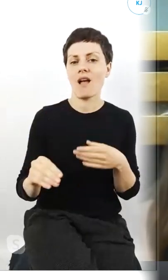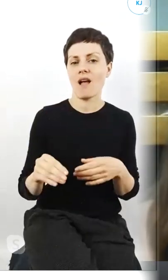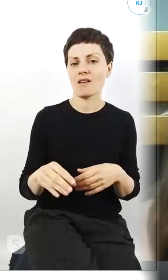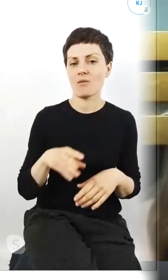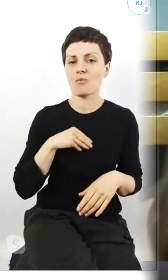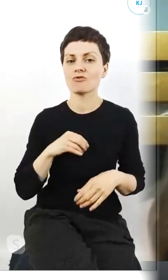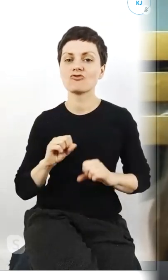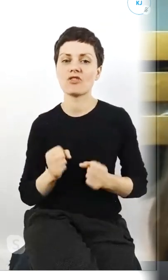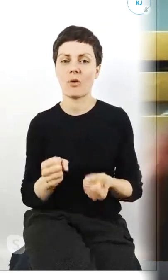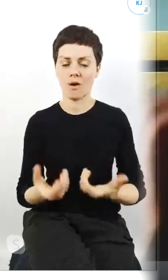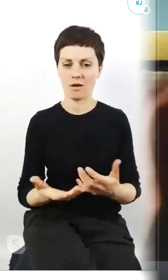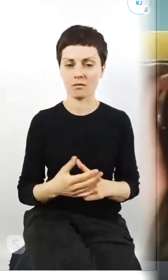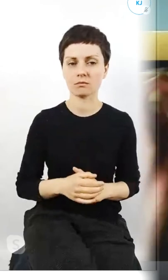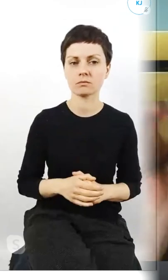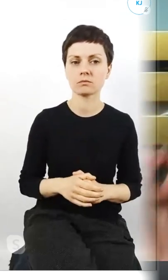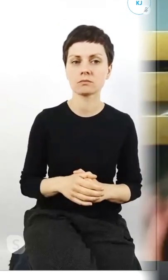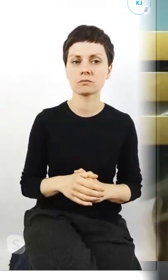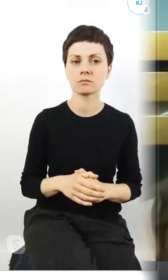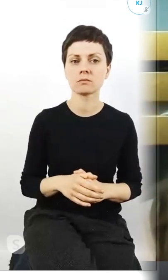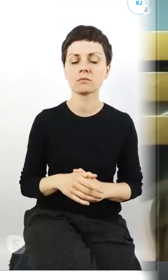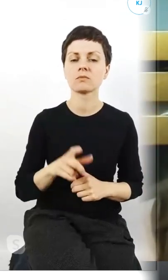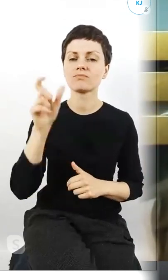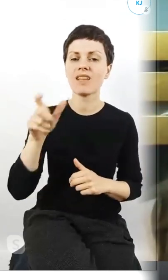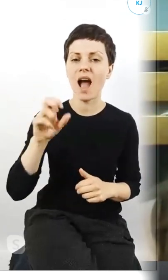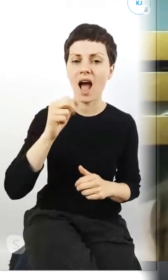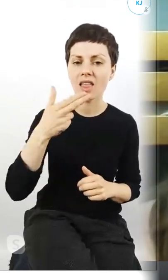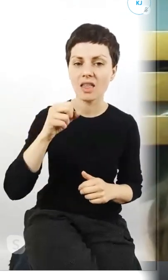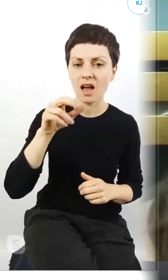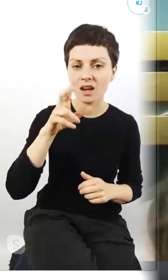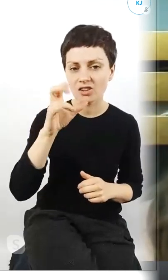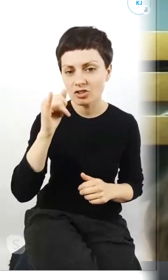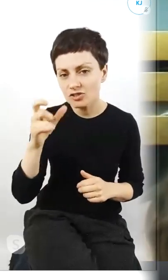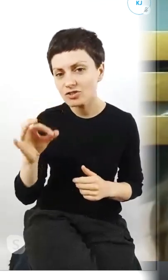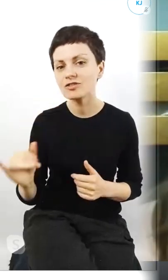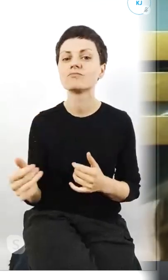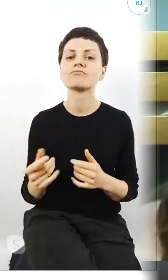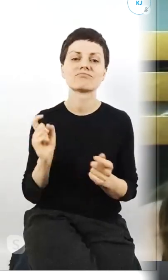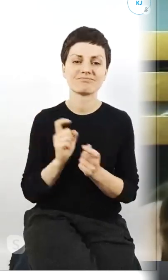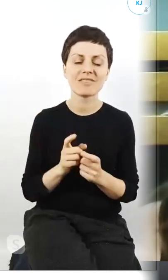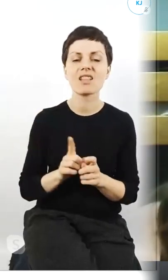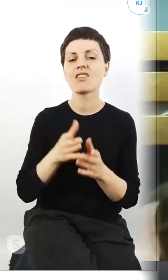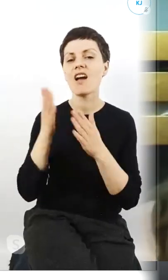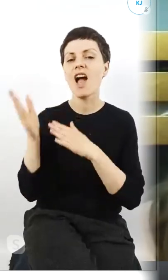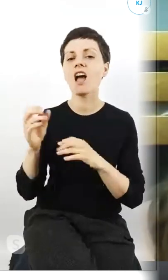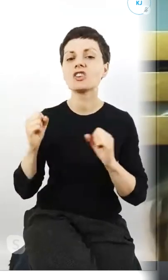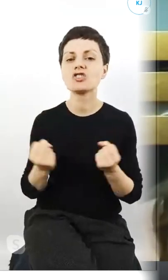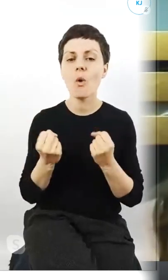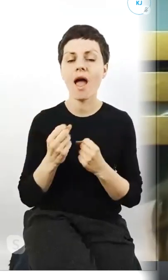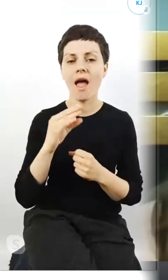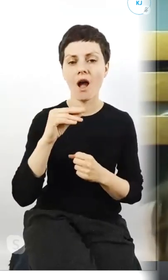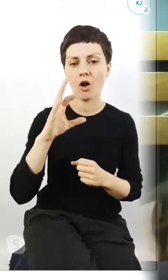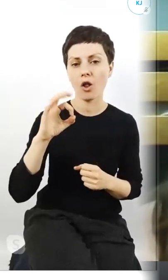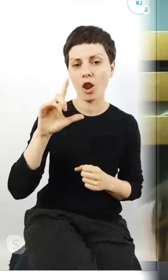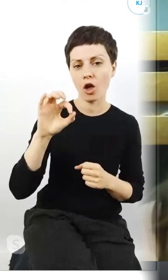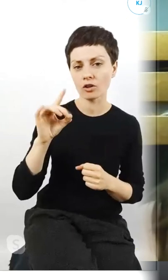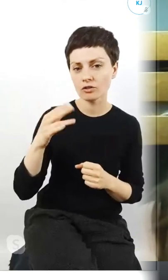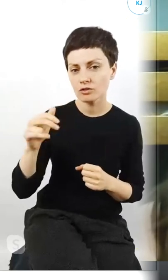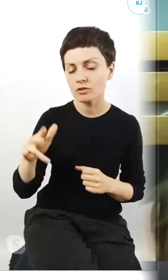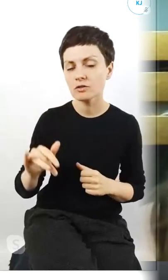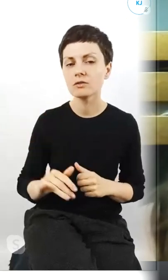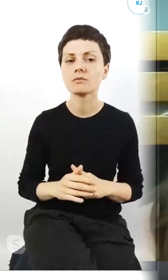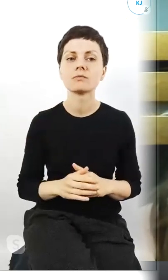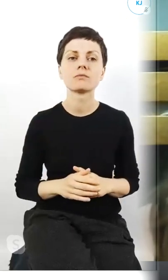od właśnie anarchistów do działaczy ekologicznych i